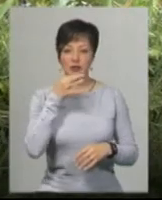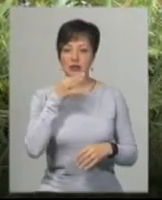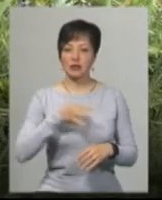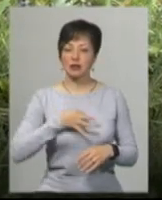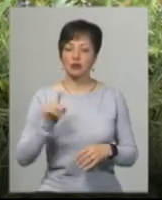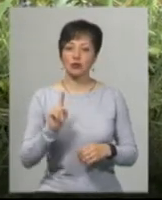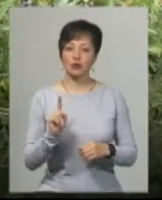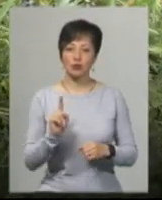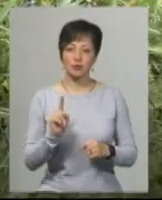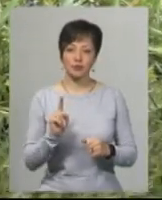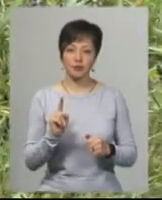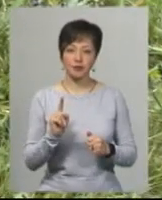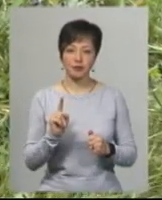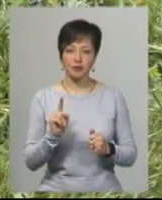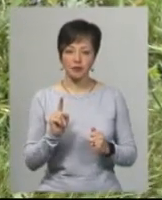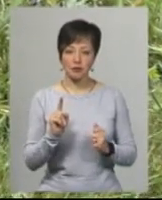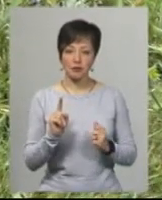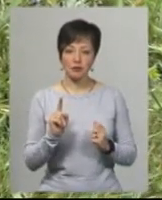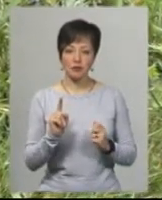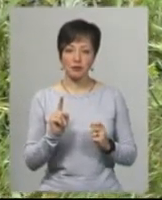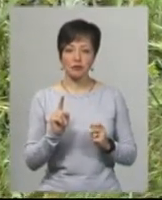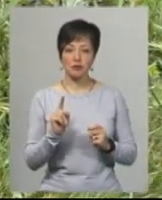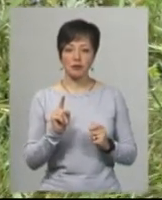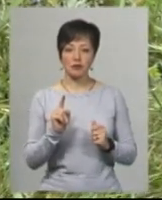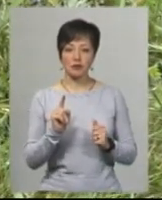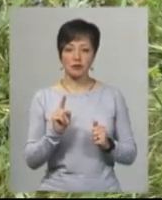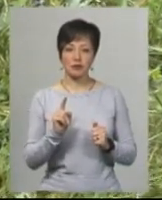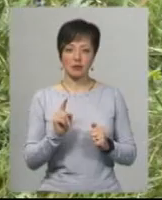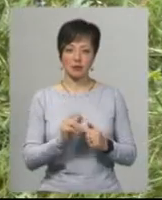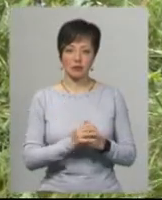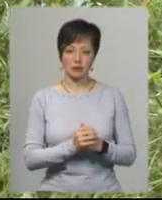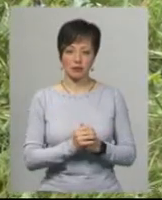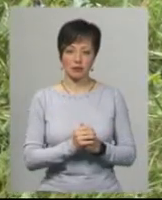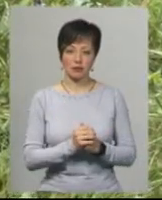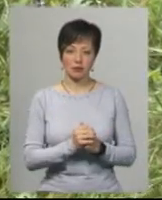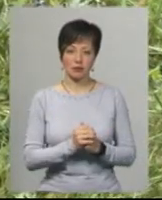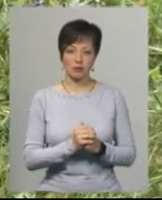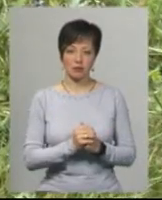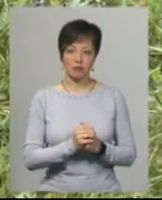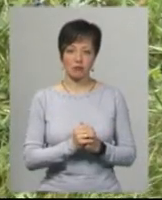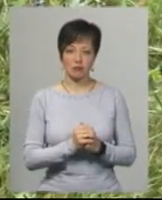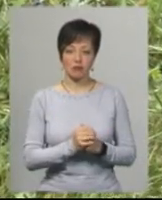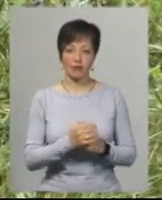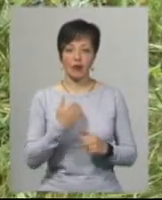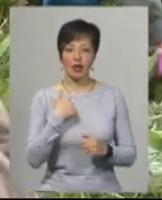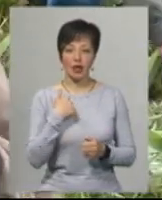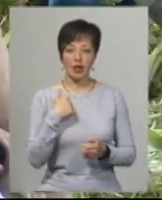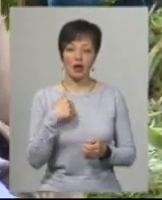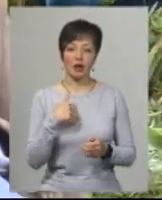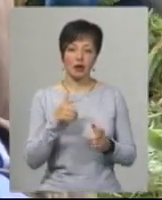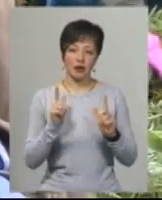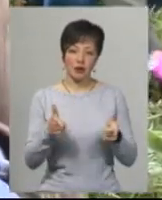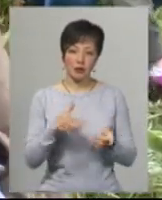я піду на Схід,